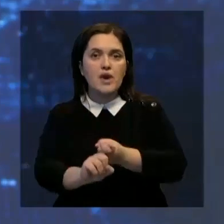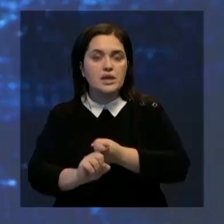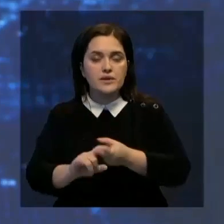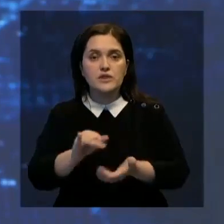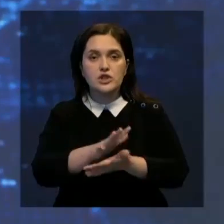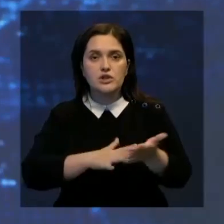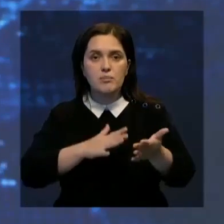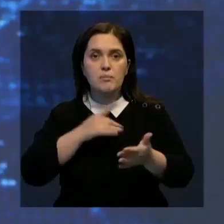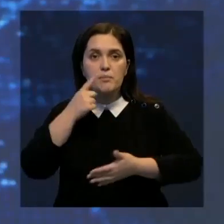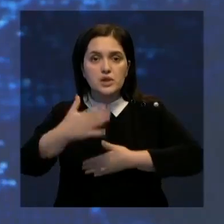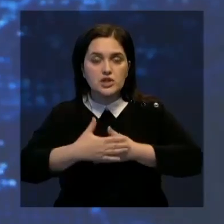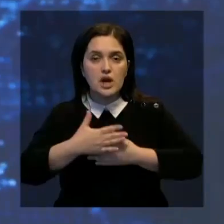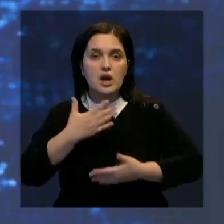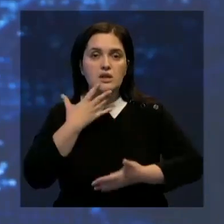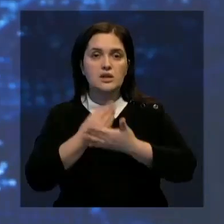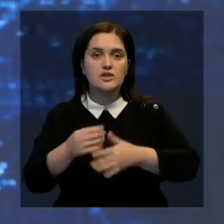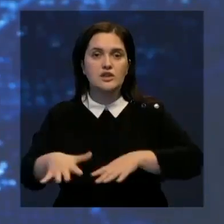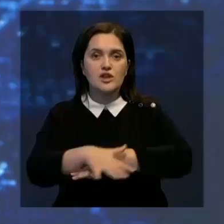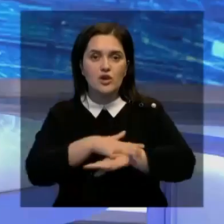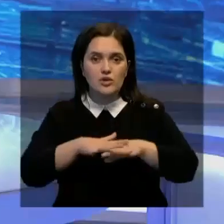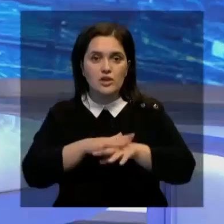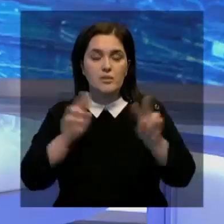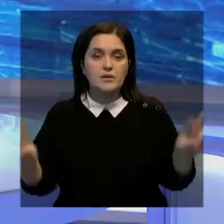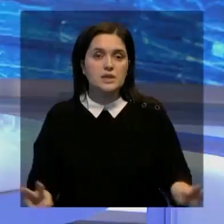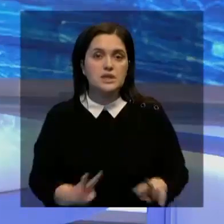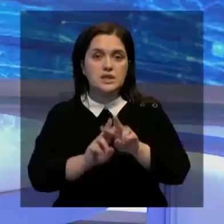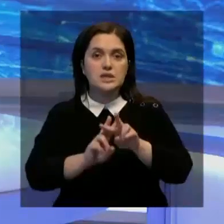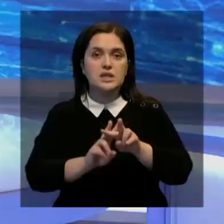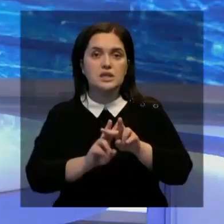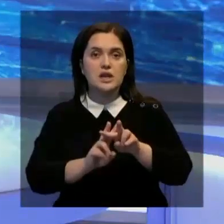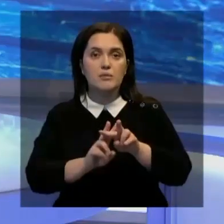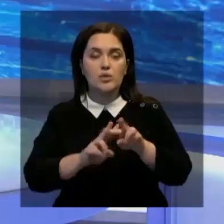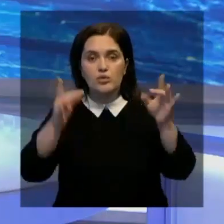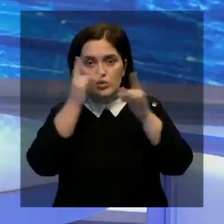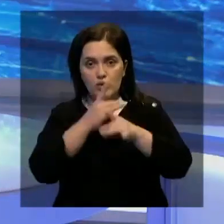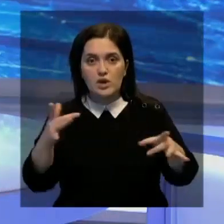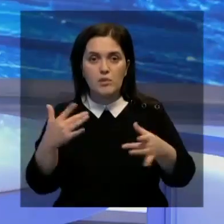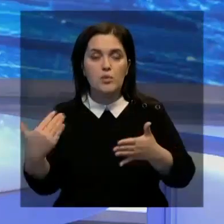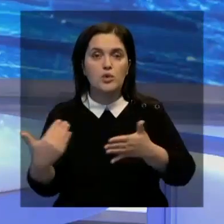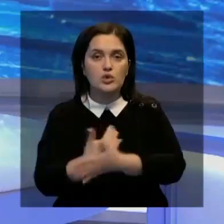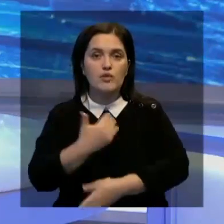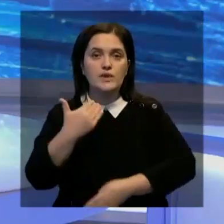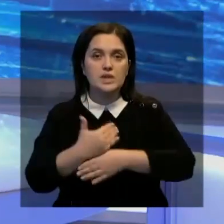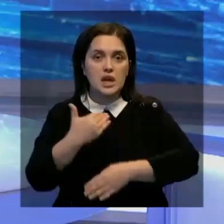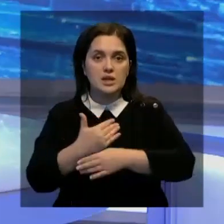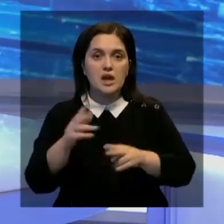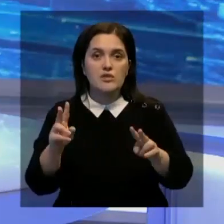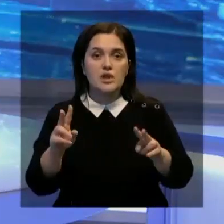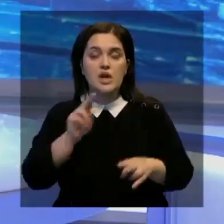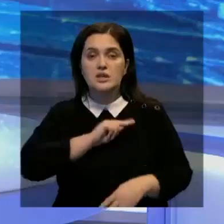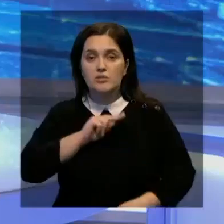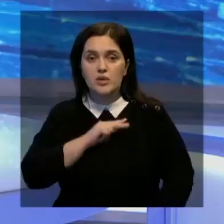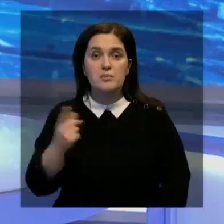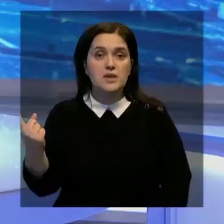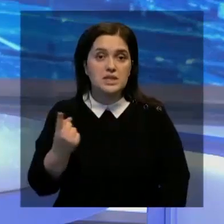связей и в дальнейшем сближении наших народов. Тем временем ряды столичных объектов культуры пополнил новый театр. В Нур